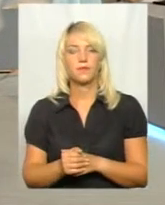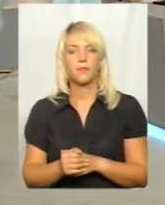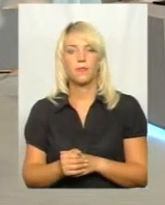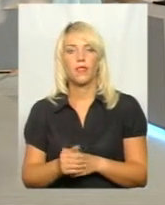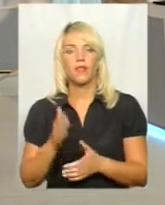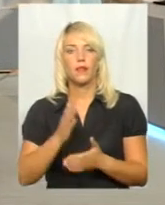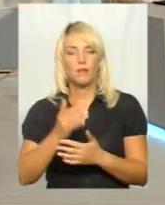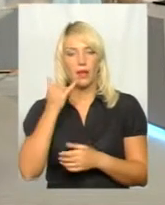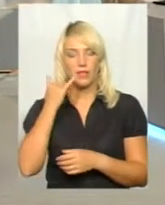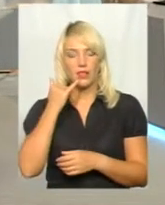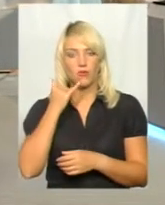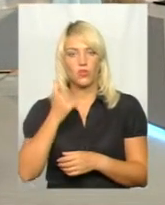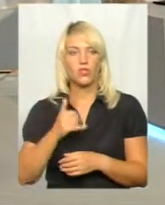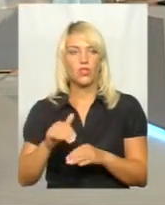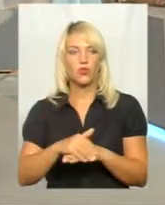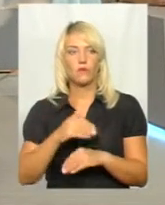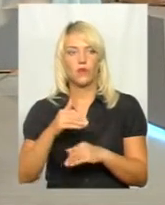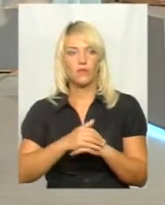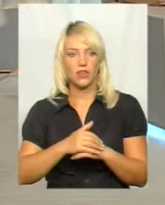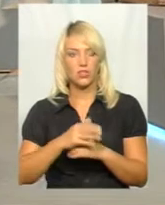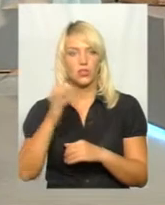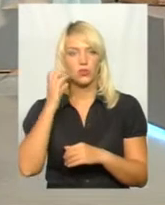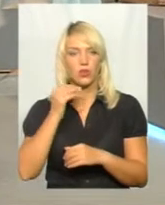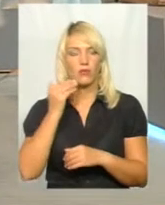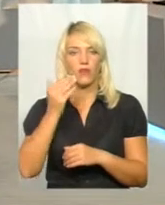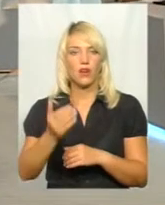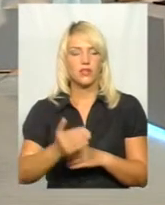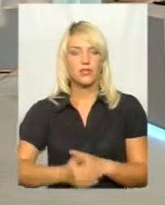Маємо телефонний дзвінок. Добрий вечір. Слухаємо вас.